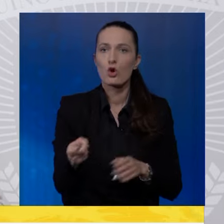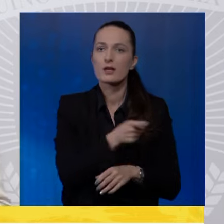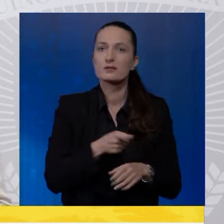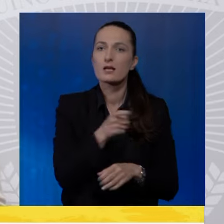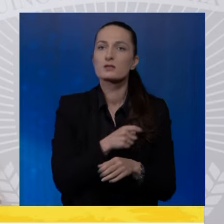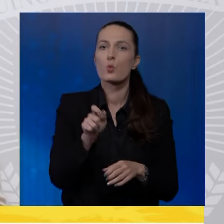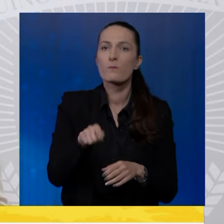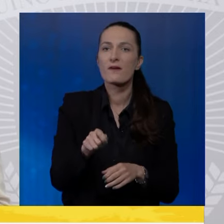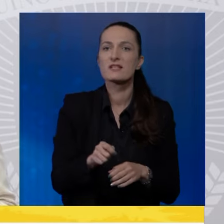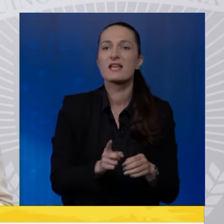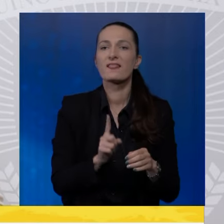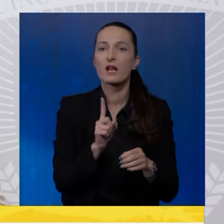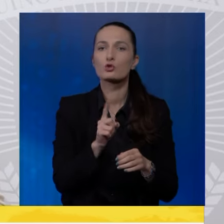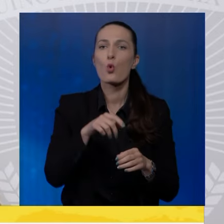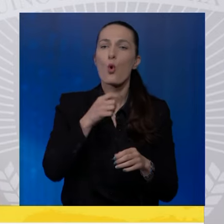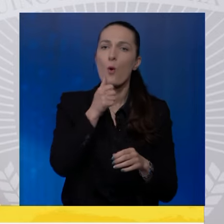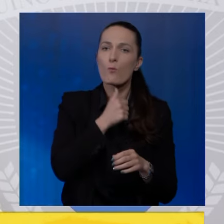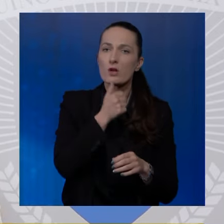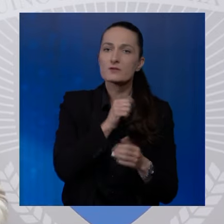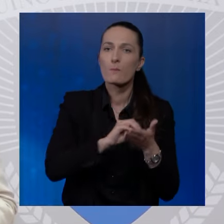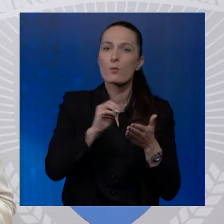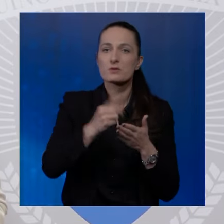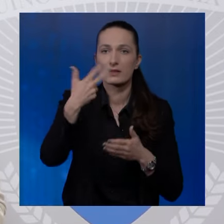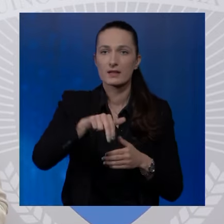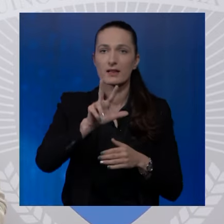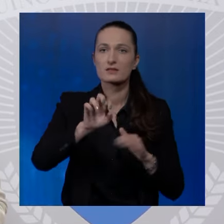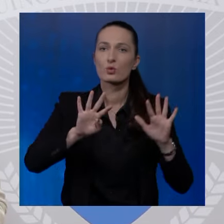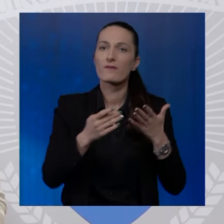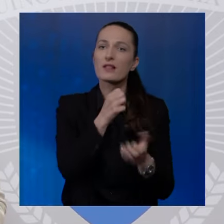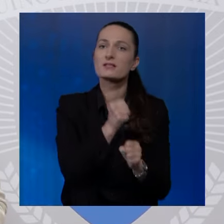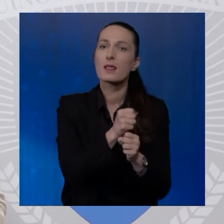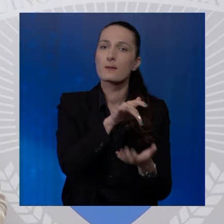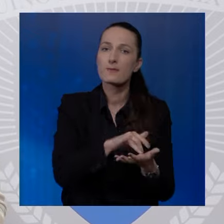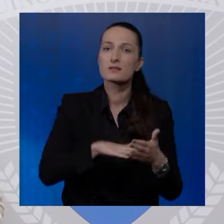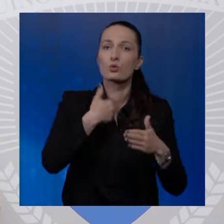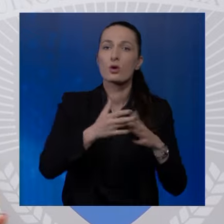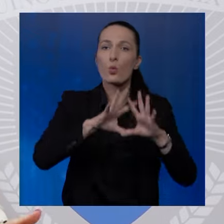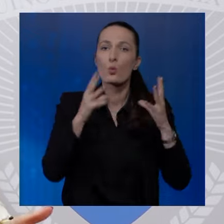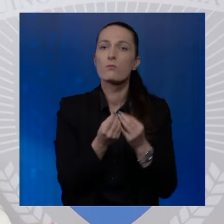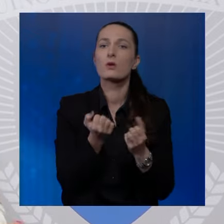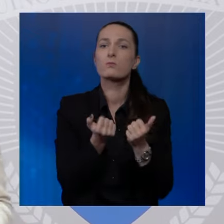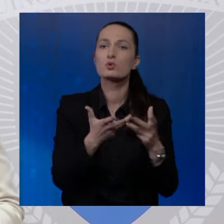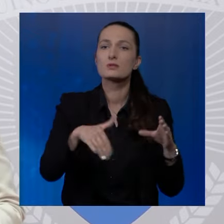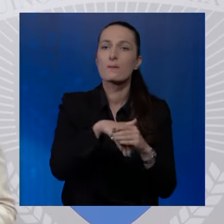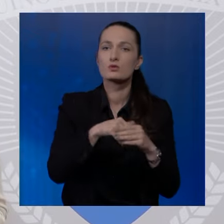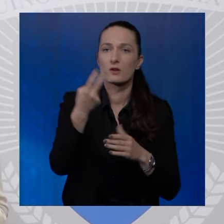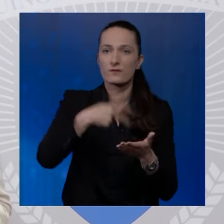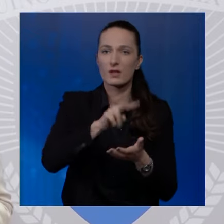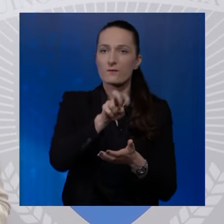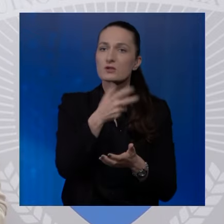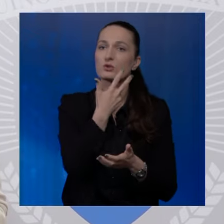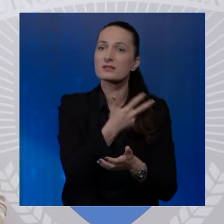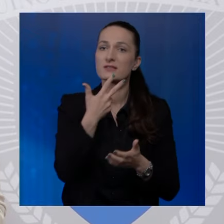propisano je 3319 radnih mjesta, dok je ukupan broj zaposlenih 2337 ili oko 70%